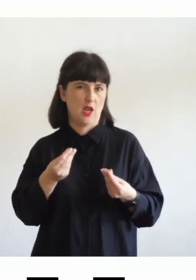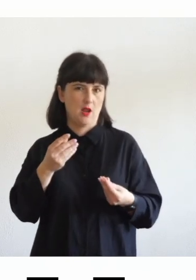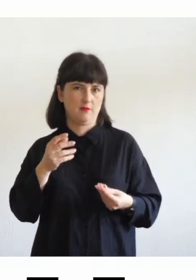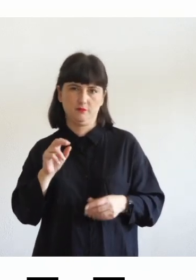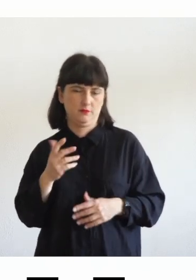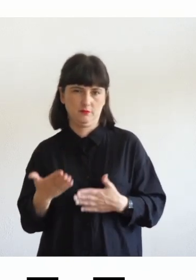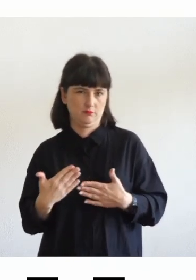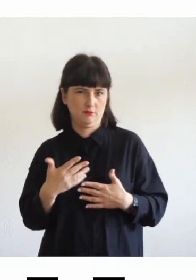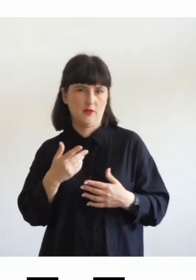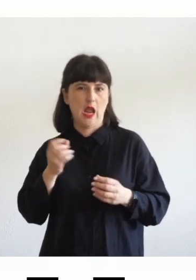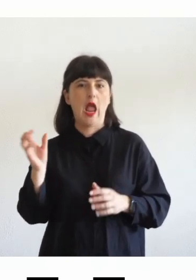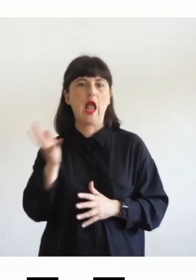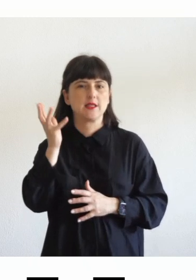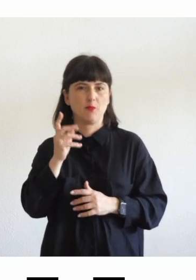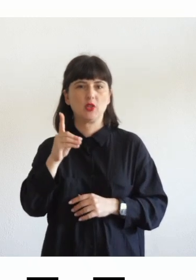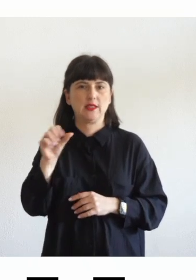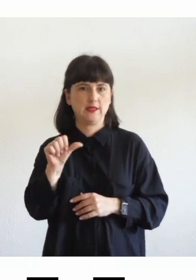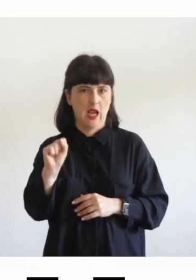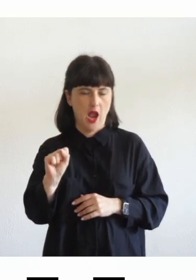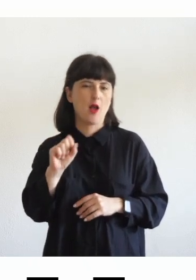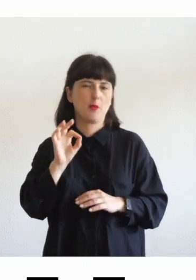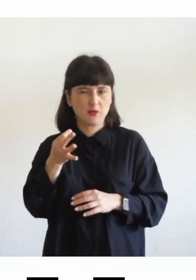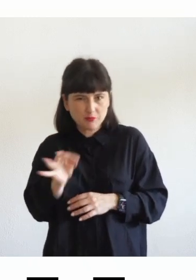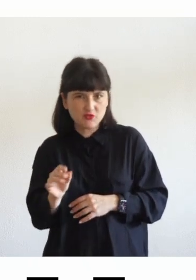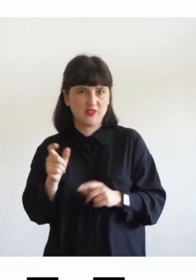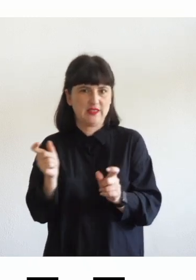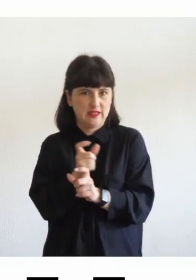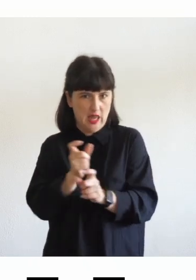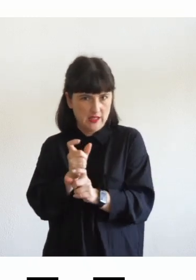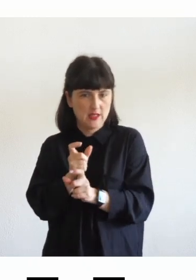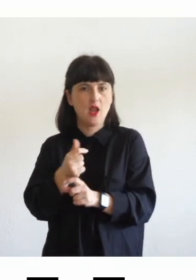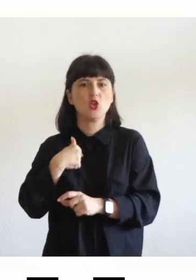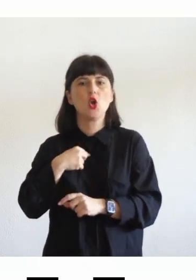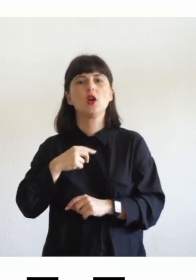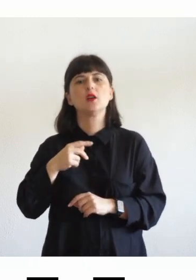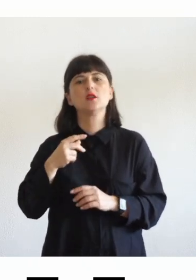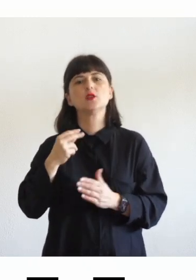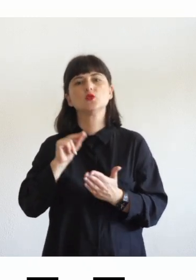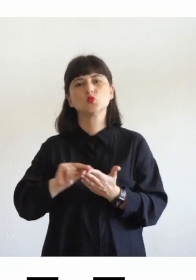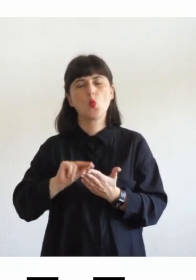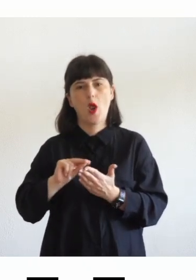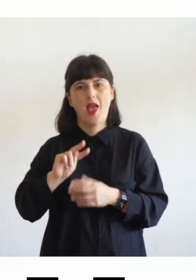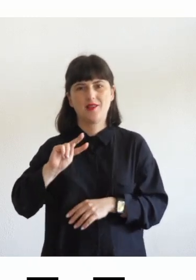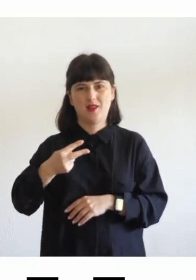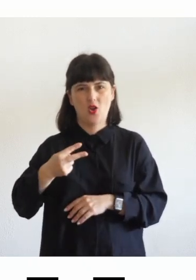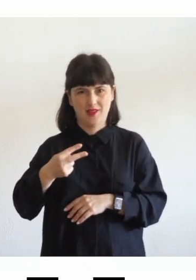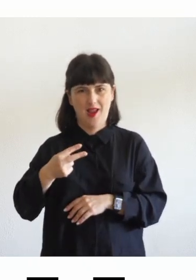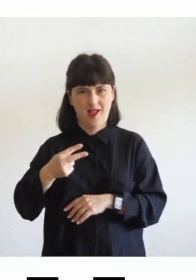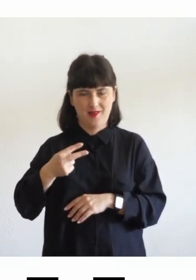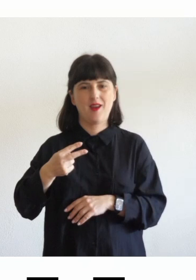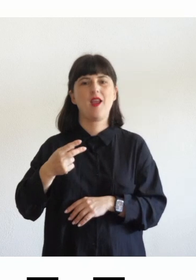specifici dell'apprendimento e nello specifico la dislessia io insegno in una scuola secondaria di secondo grado all